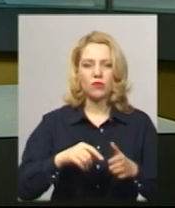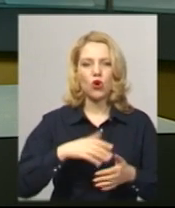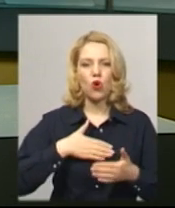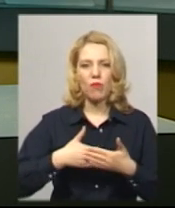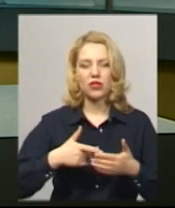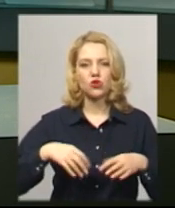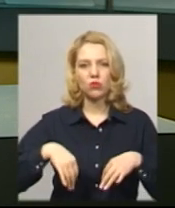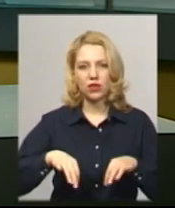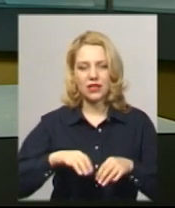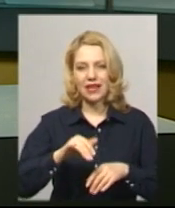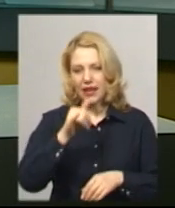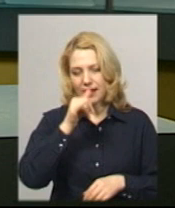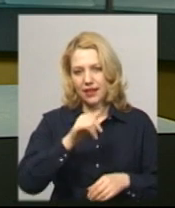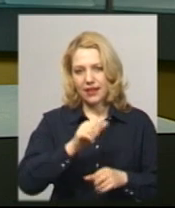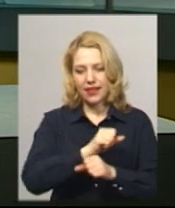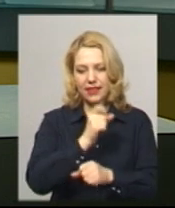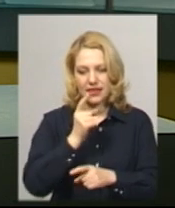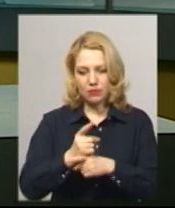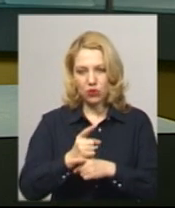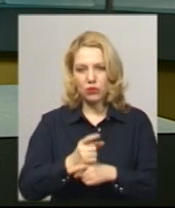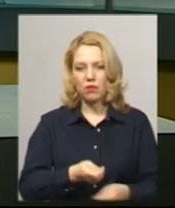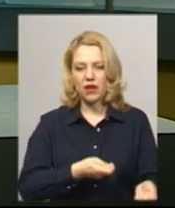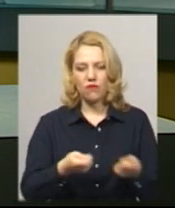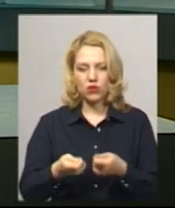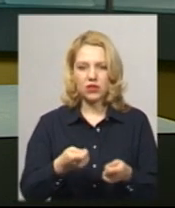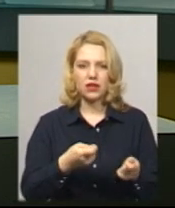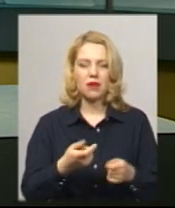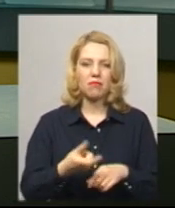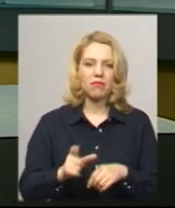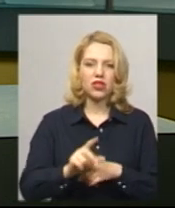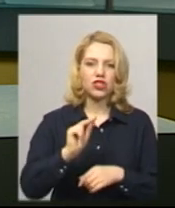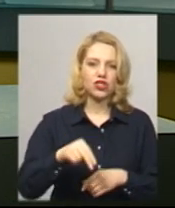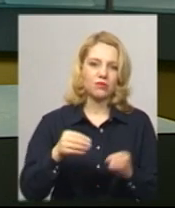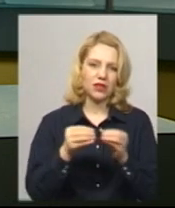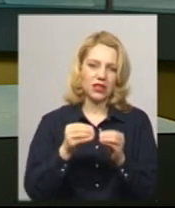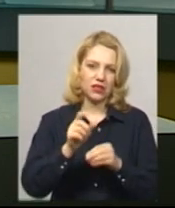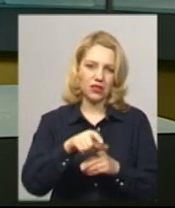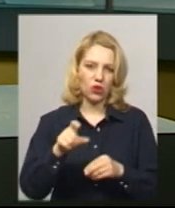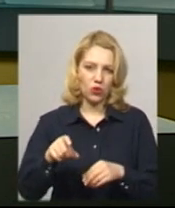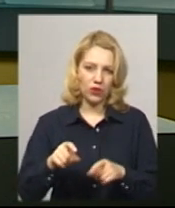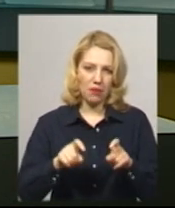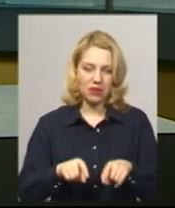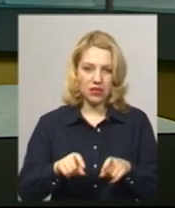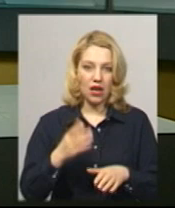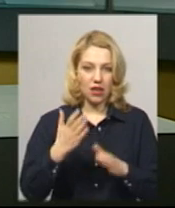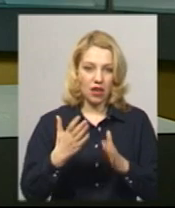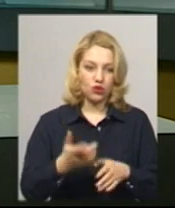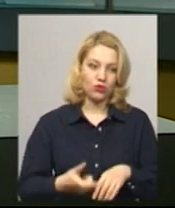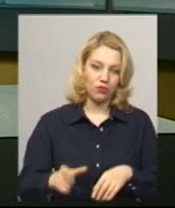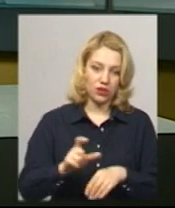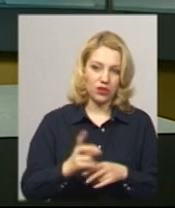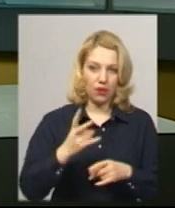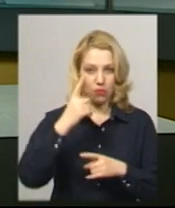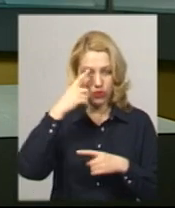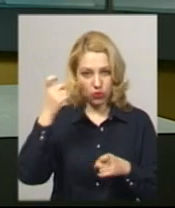транспорті не дозволяється перевозити більше як 10 осіб одночасно. Про те, що кількість пасажирів перевищена, має повідомити водій